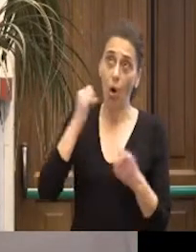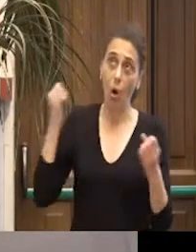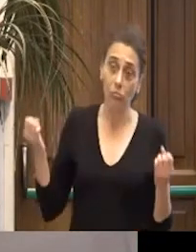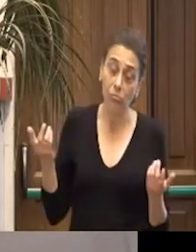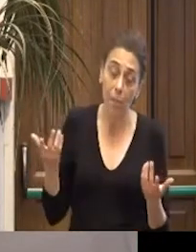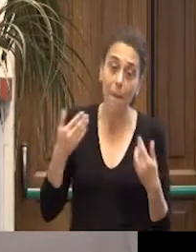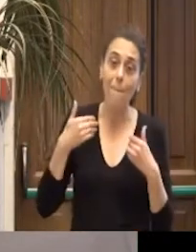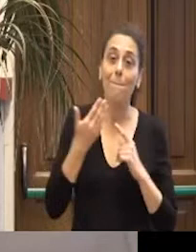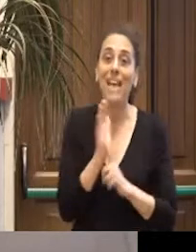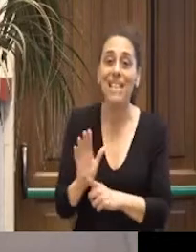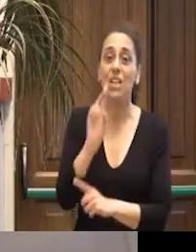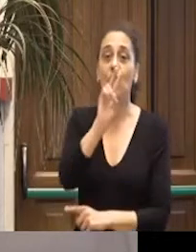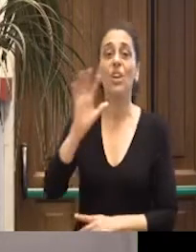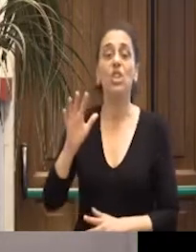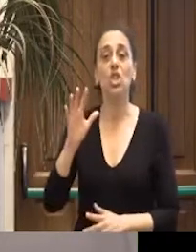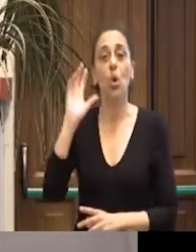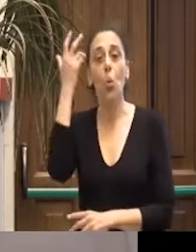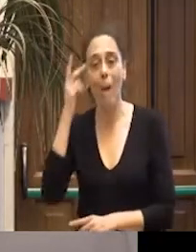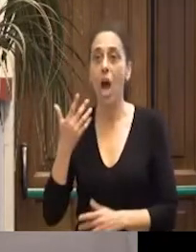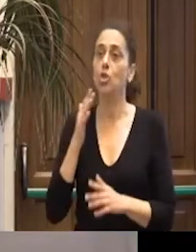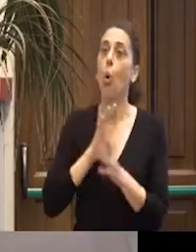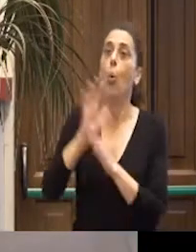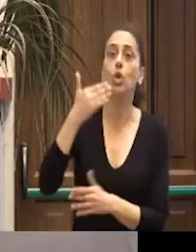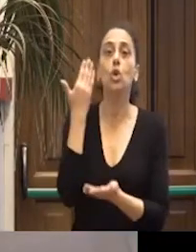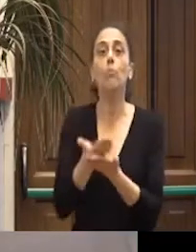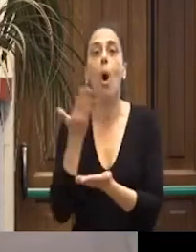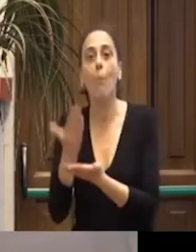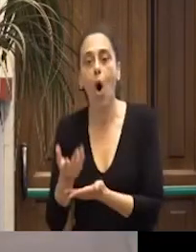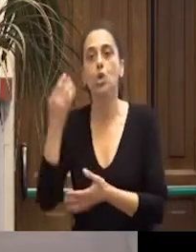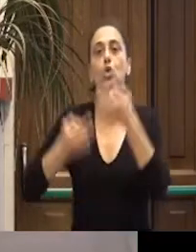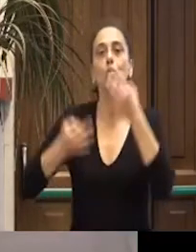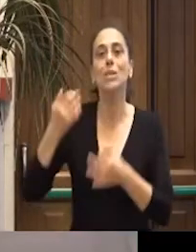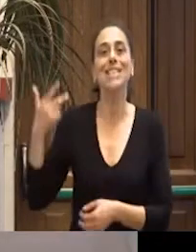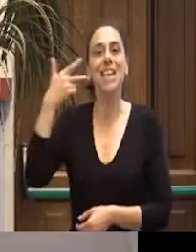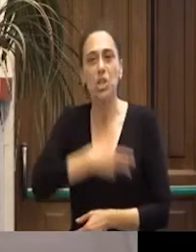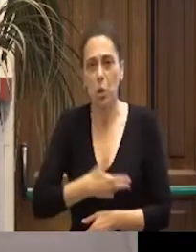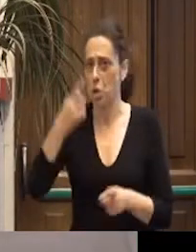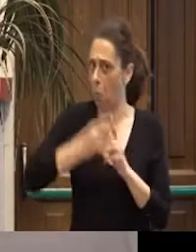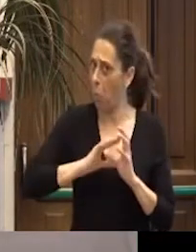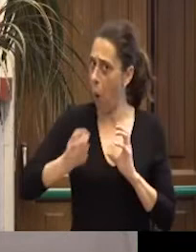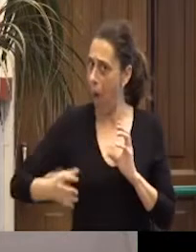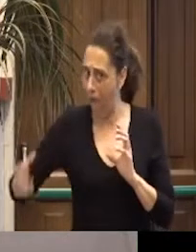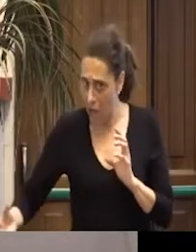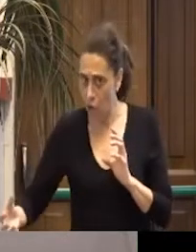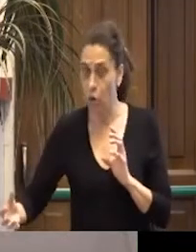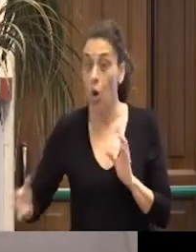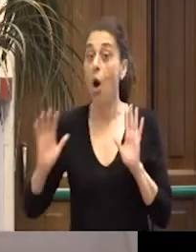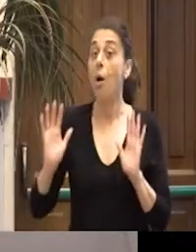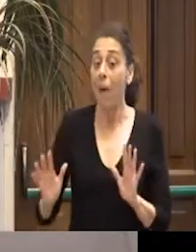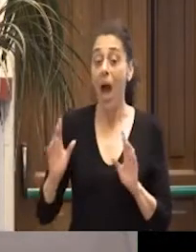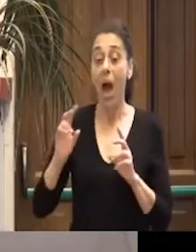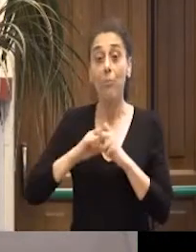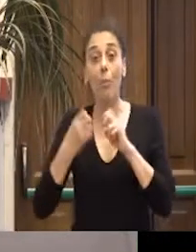con 15 proposte sulla giustizia sociale e quant'altro, il tema del